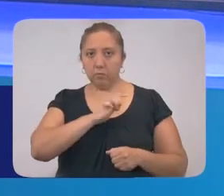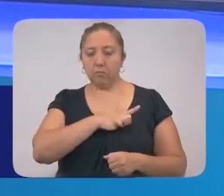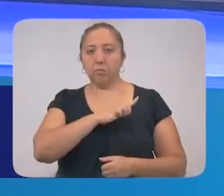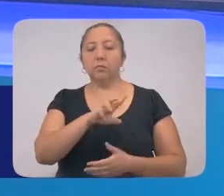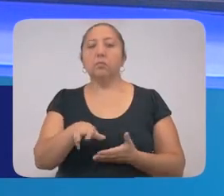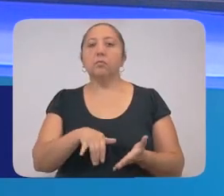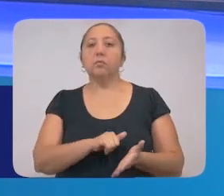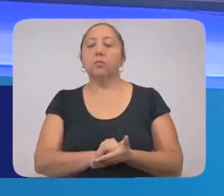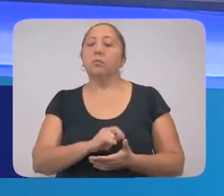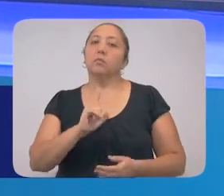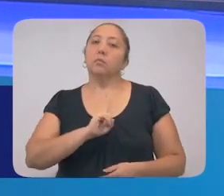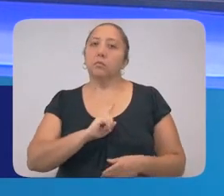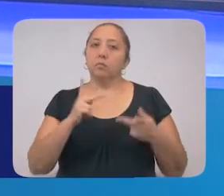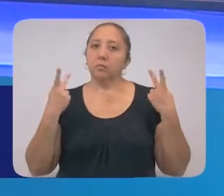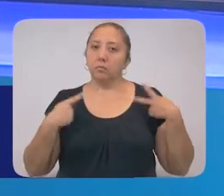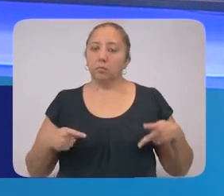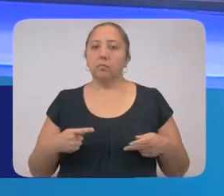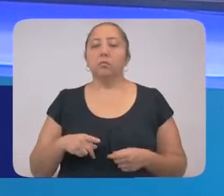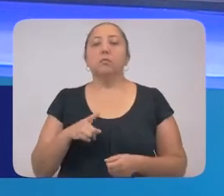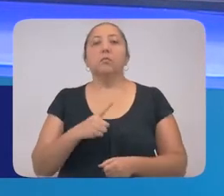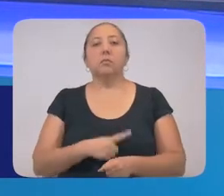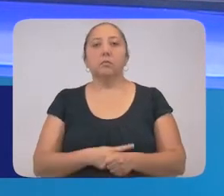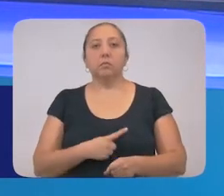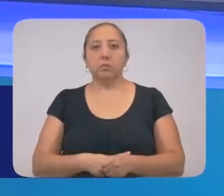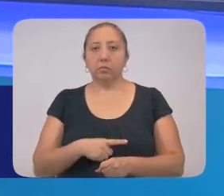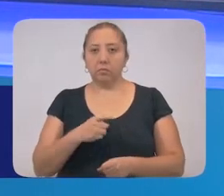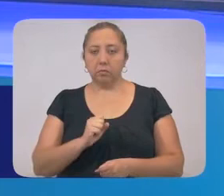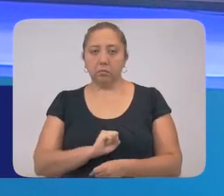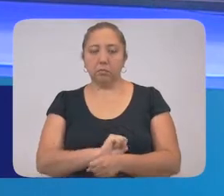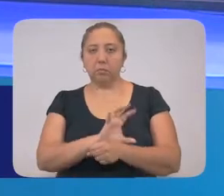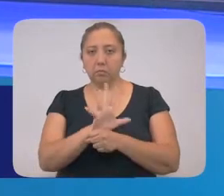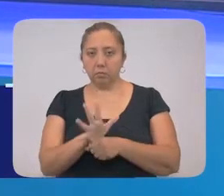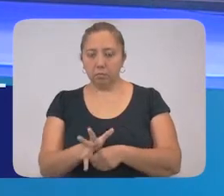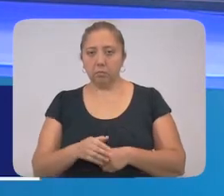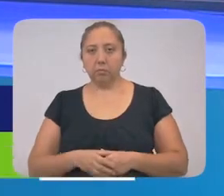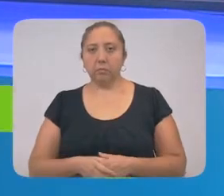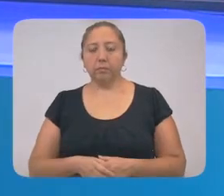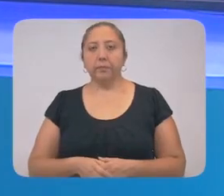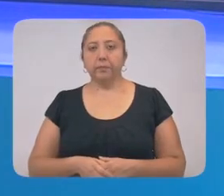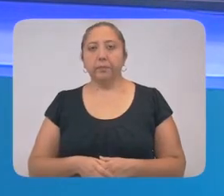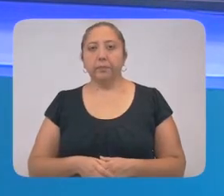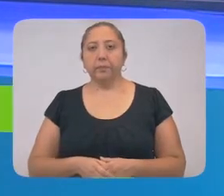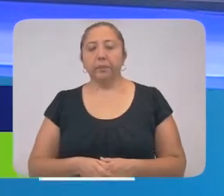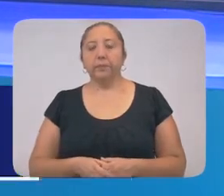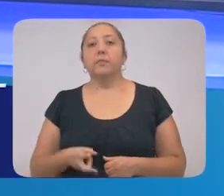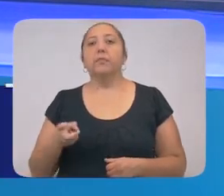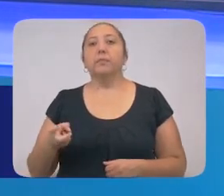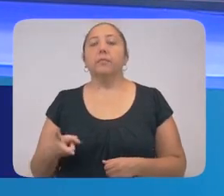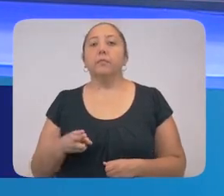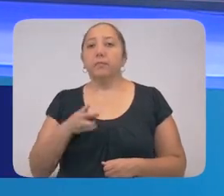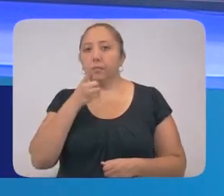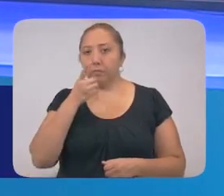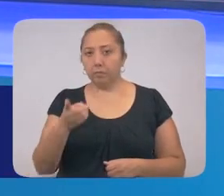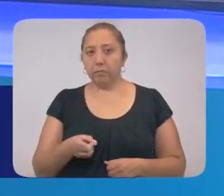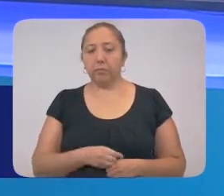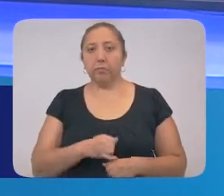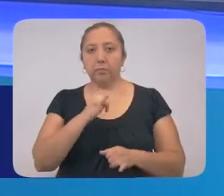9992-008489, ich espanjol, kun nuk bilat an, yetel 9991